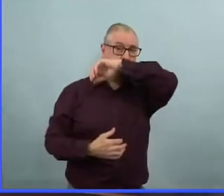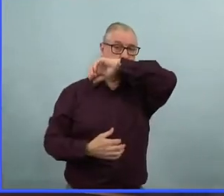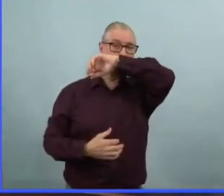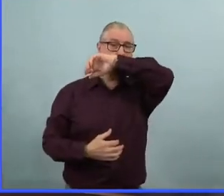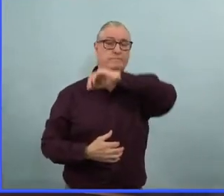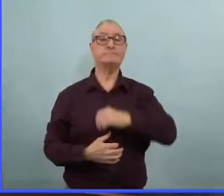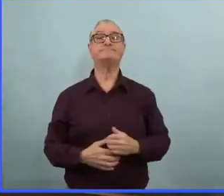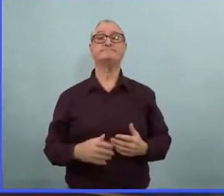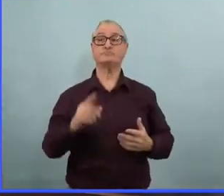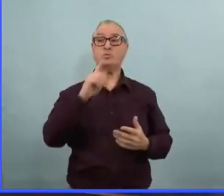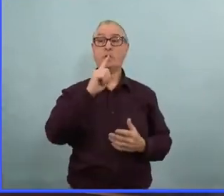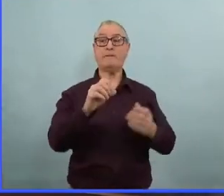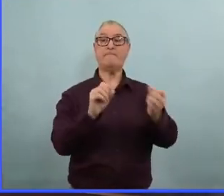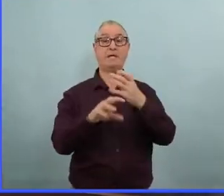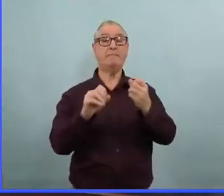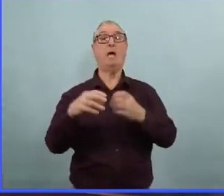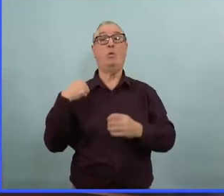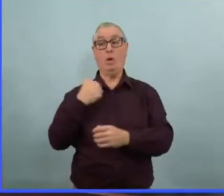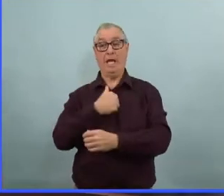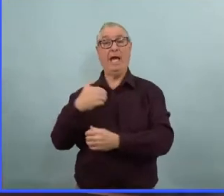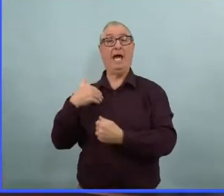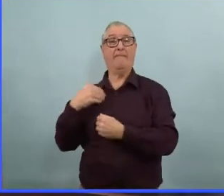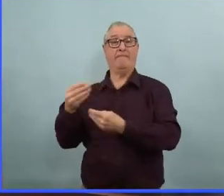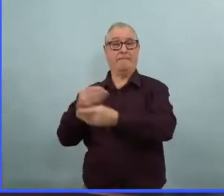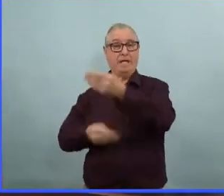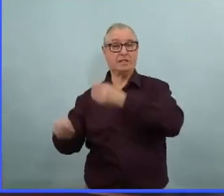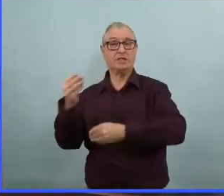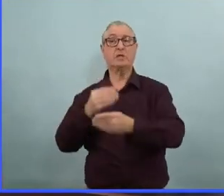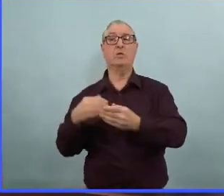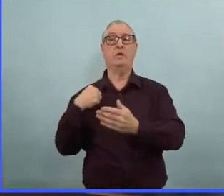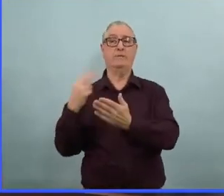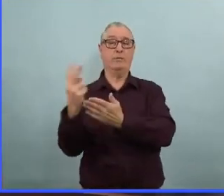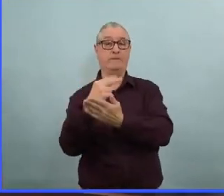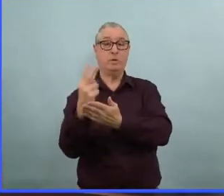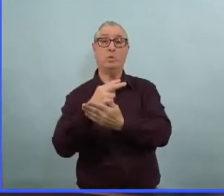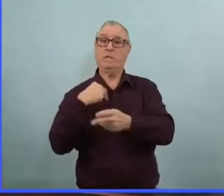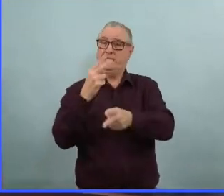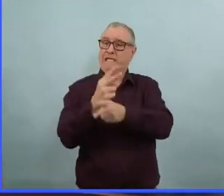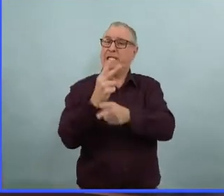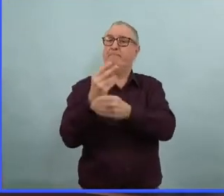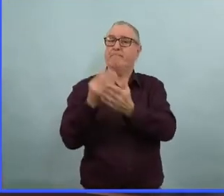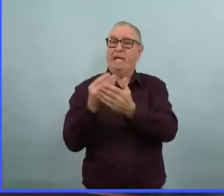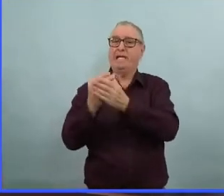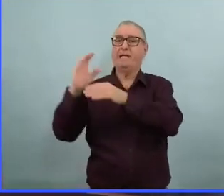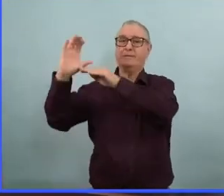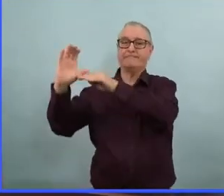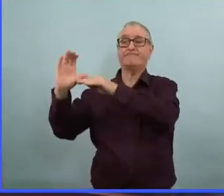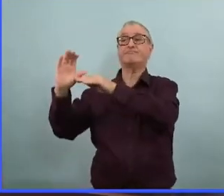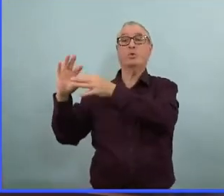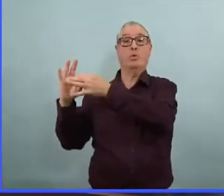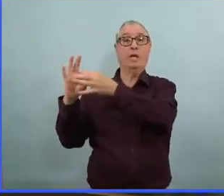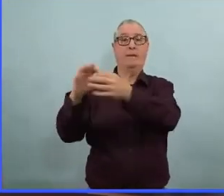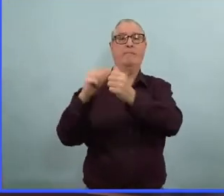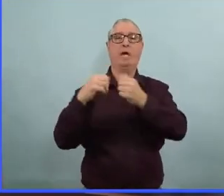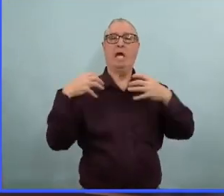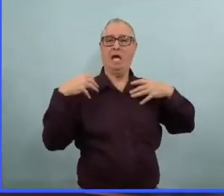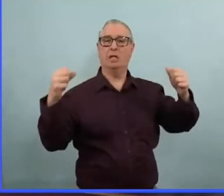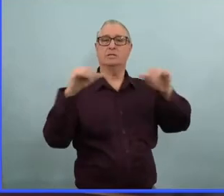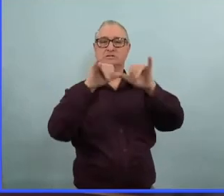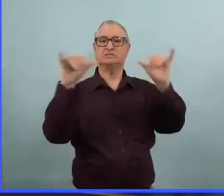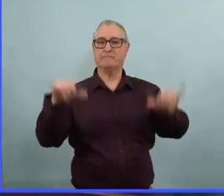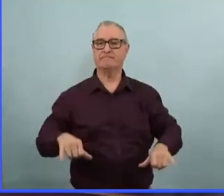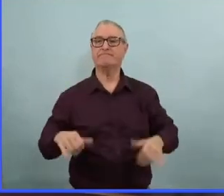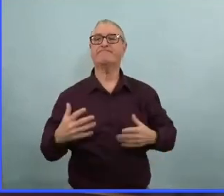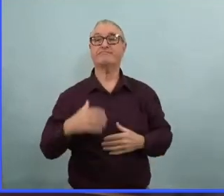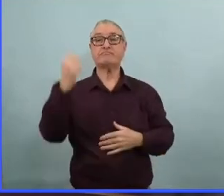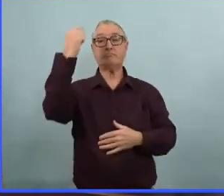spéciaux pour la COVID et nous allons continuer à faire ça à l'évidence nous avons un véritable problème au niveau des retards de